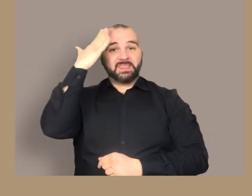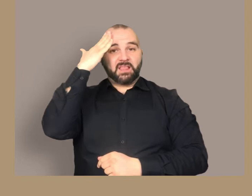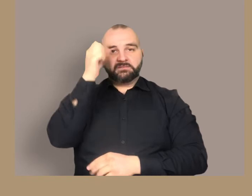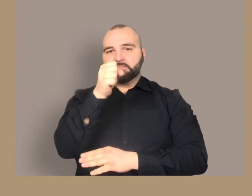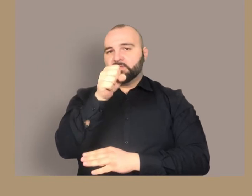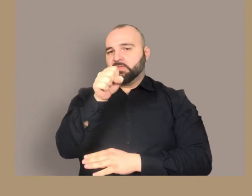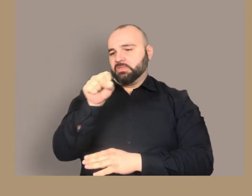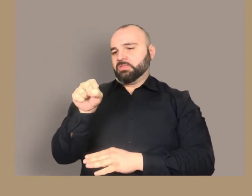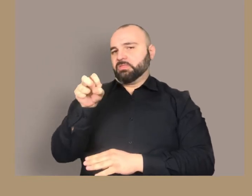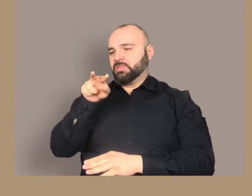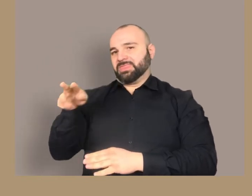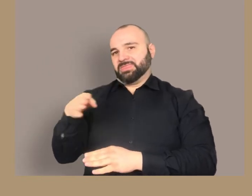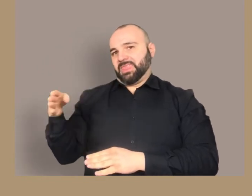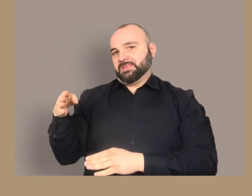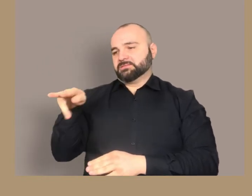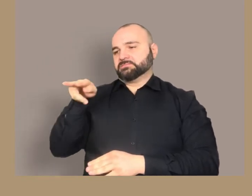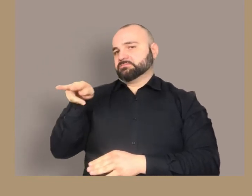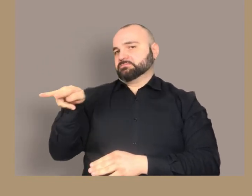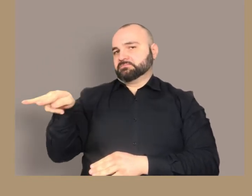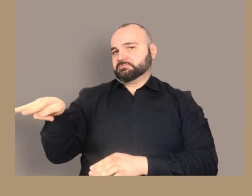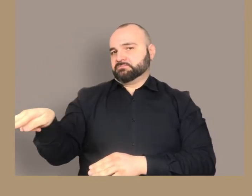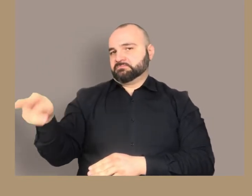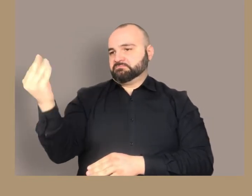Crucifiggilo, Prendilo, Crucifiggi.